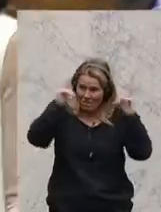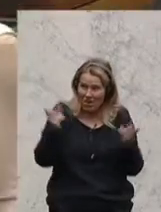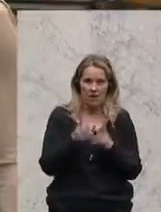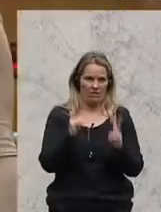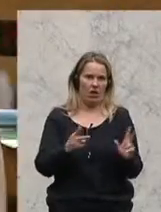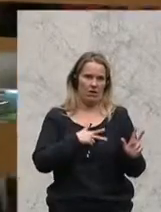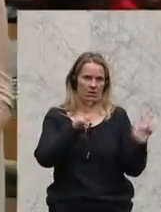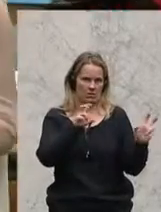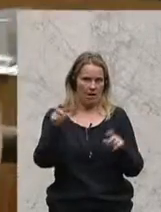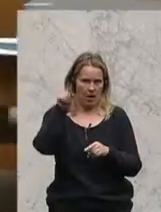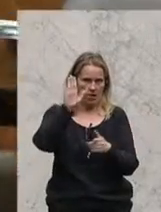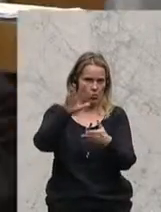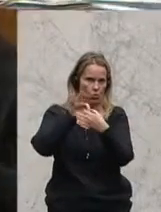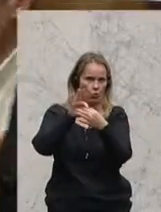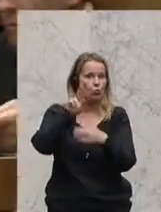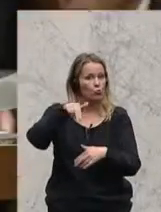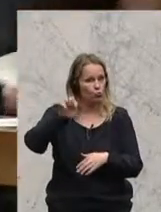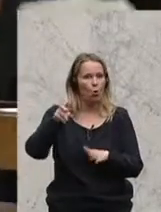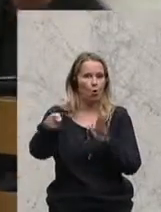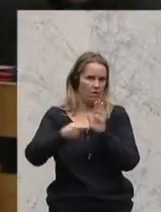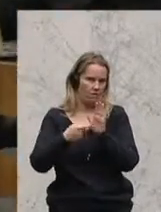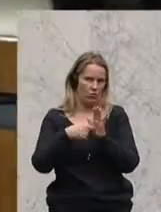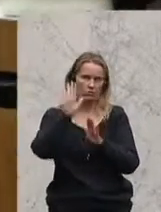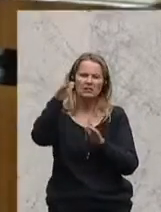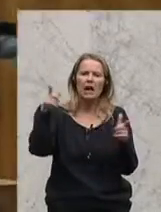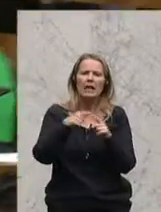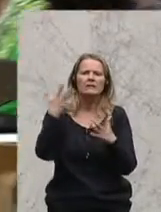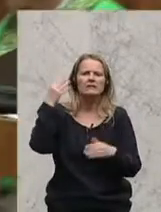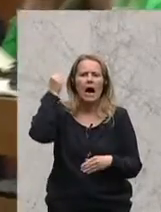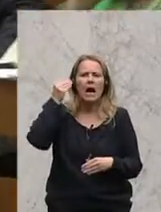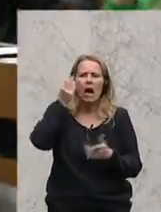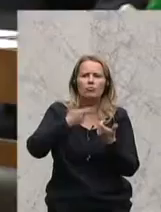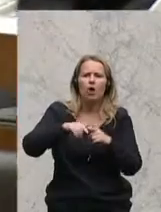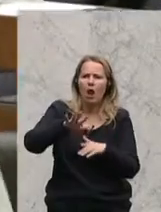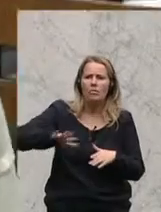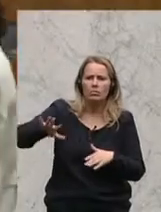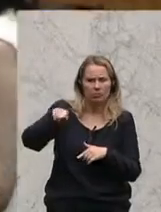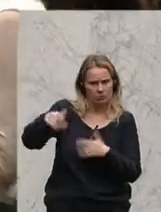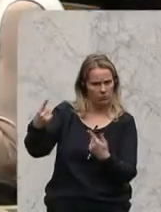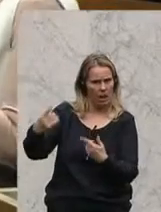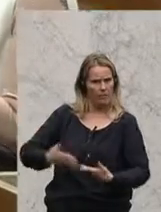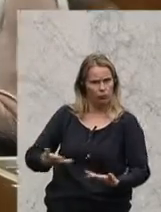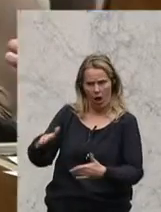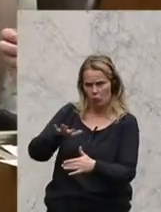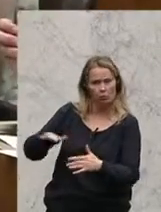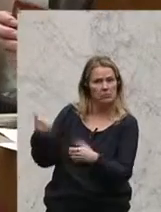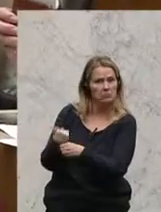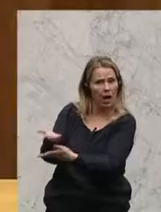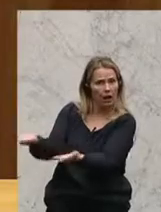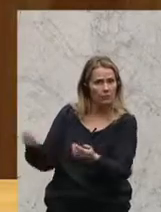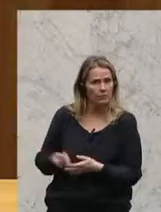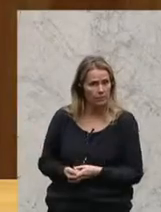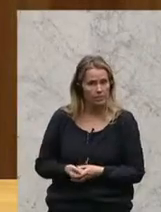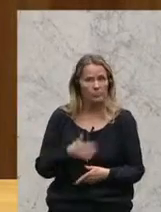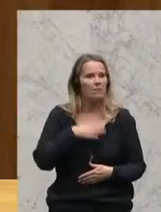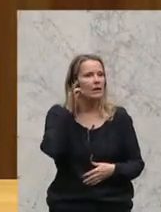UNO ist gefordert und es ist auch die Frage berechtigt, was leisten die arabischen Staaten, in der Region eigentlich zu Hause sind. Und meine Damen und